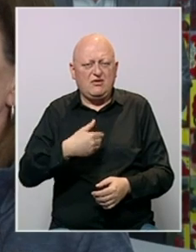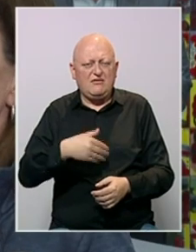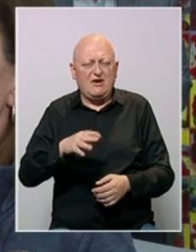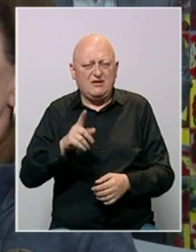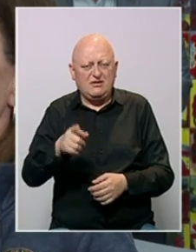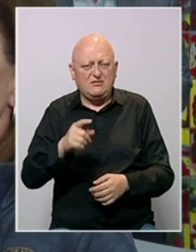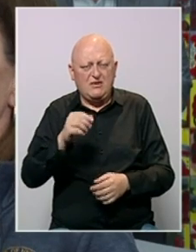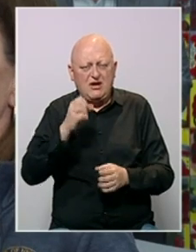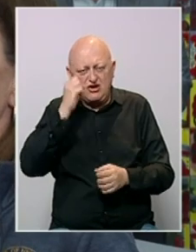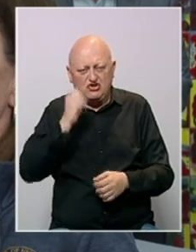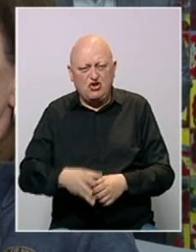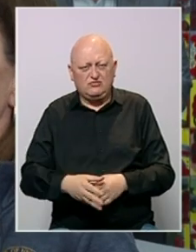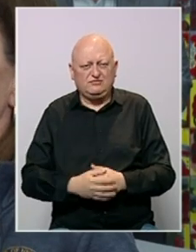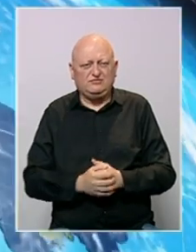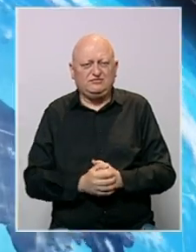vreba takvo zlo.